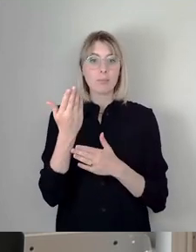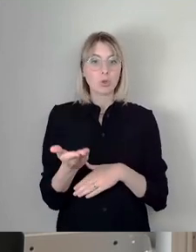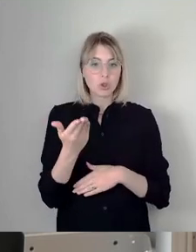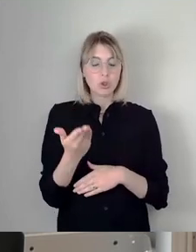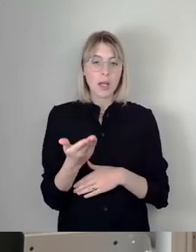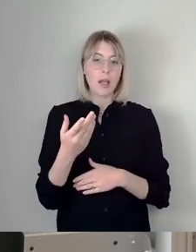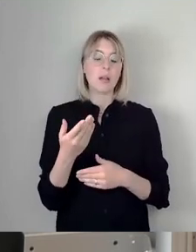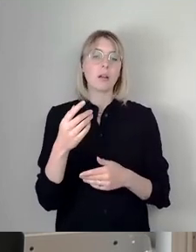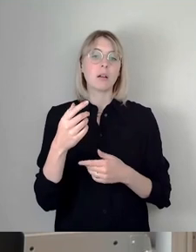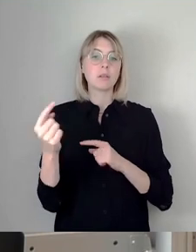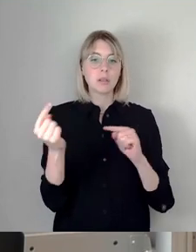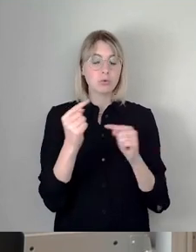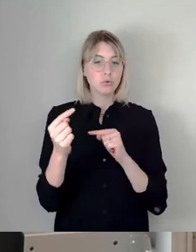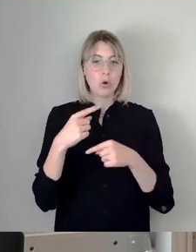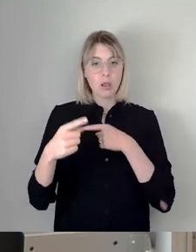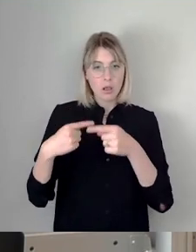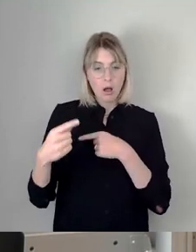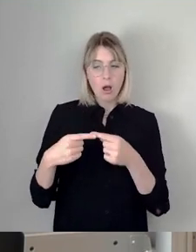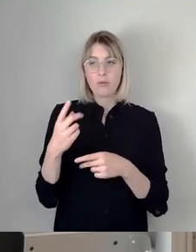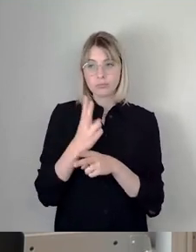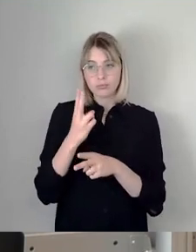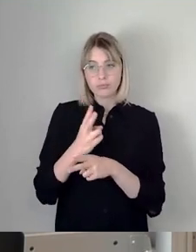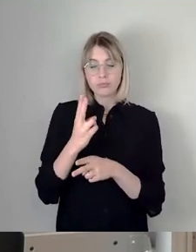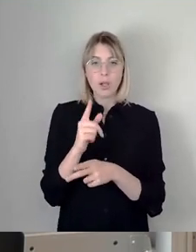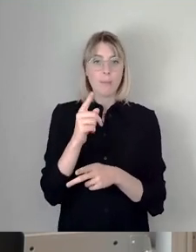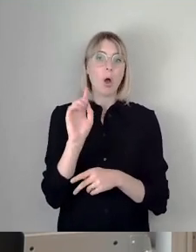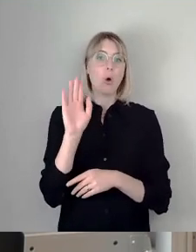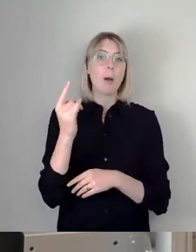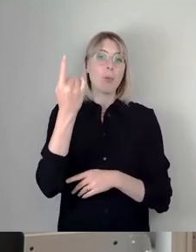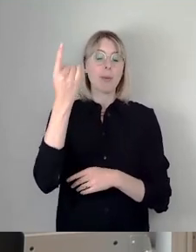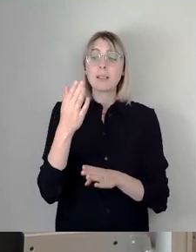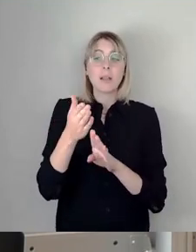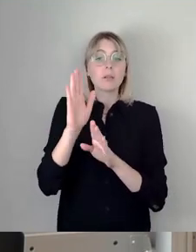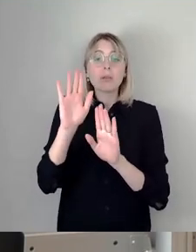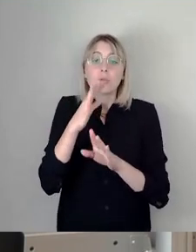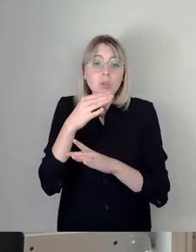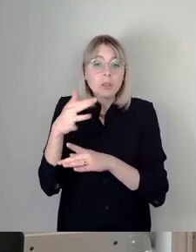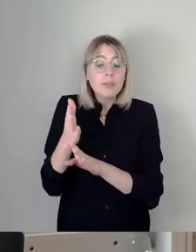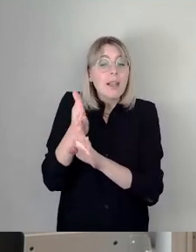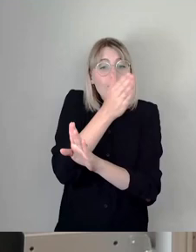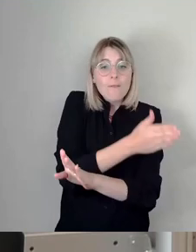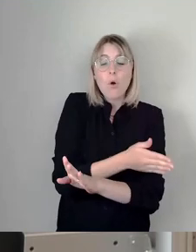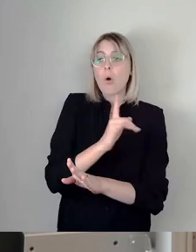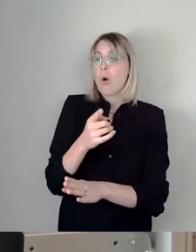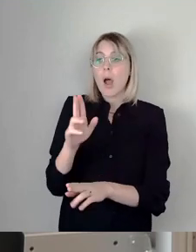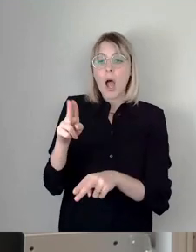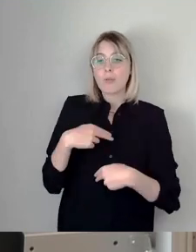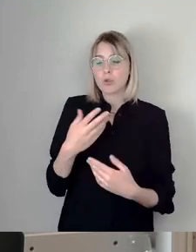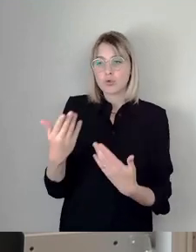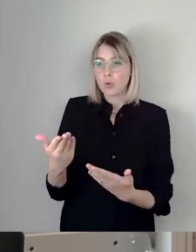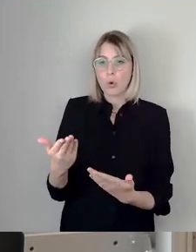da gibt es noch nicht immer die Klausur vom Oberbürgermeister, das lag alles vorher, nicht ansatzweise die notwendigen Mittel